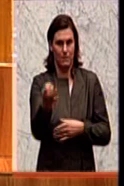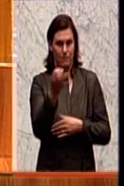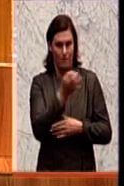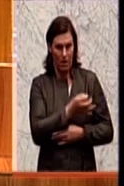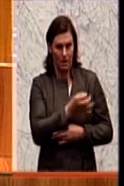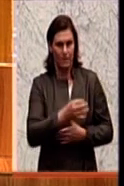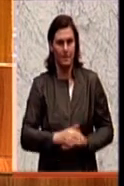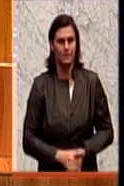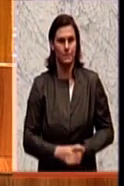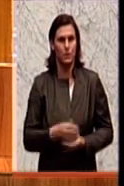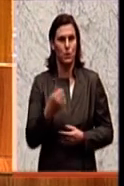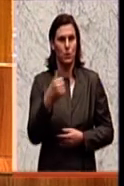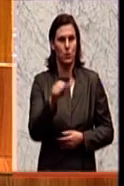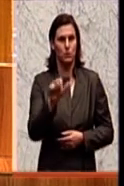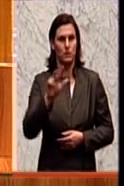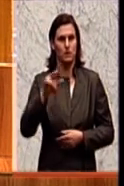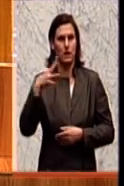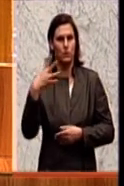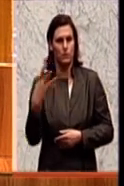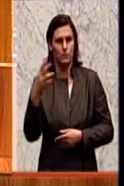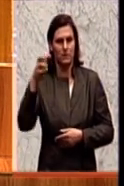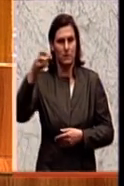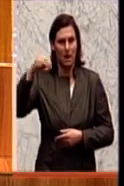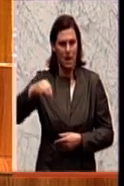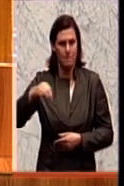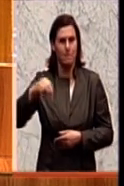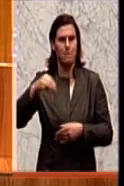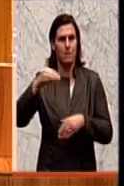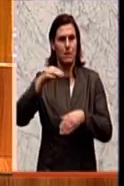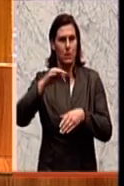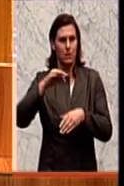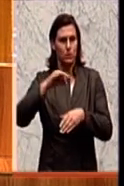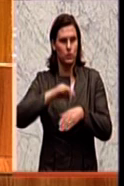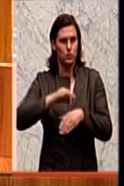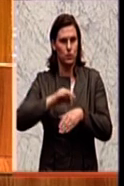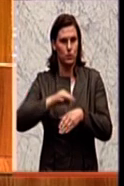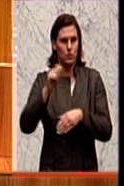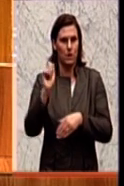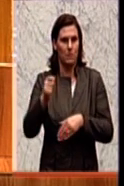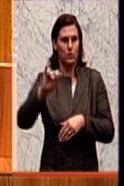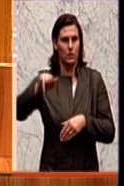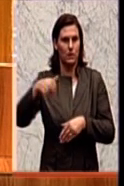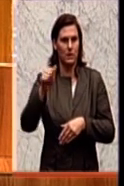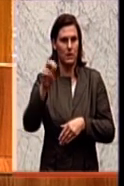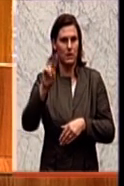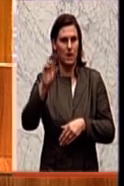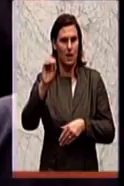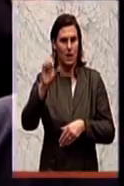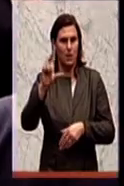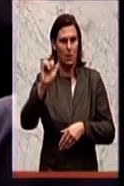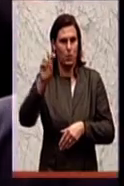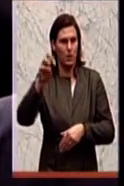153 M des Herrn Abgeordneten Dr. Johannes Jarolin. Bitte um die Frage.